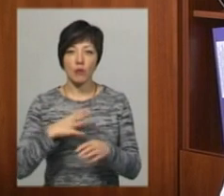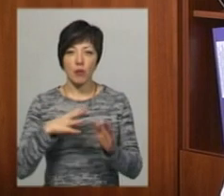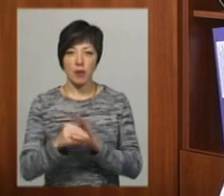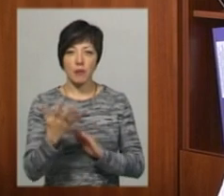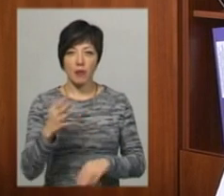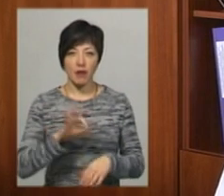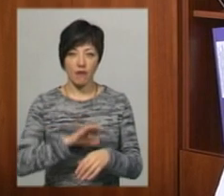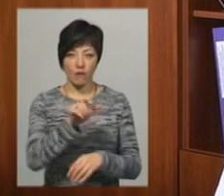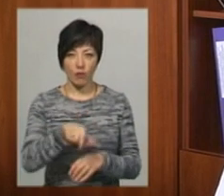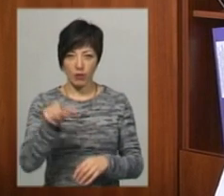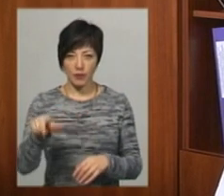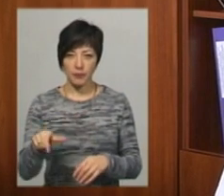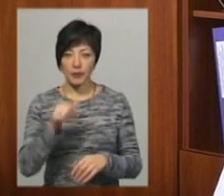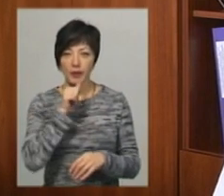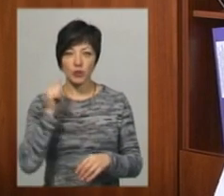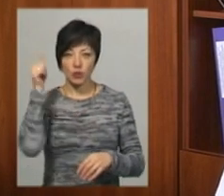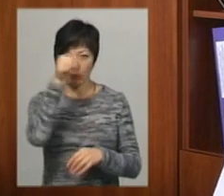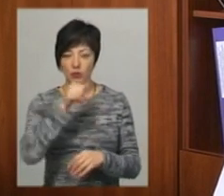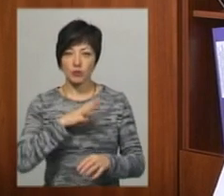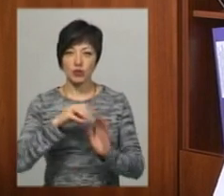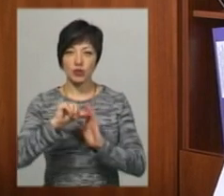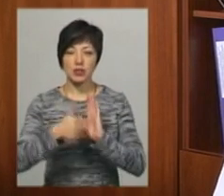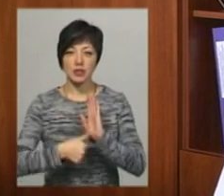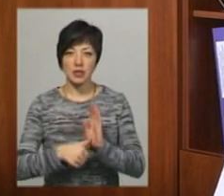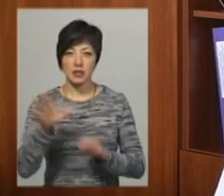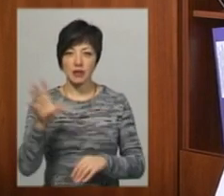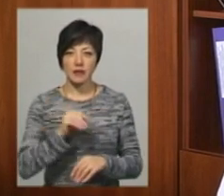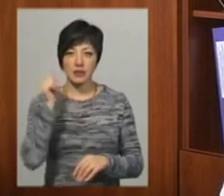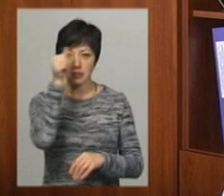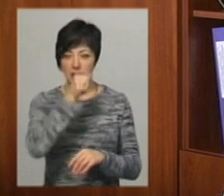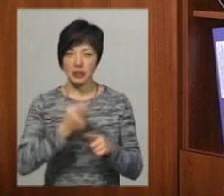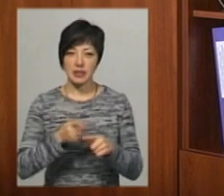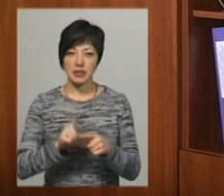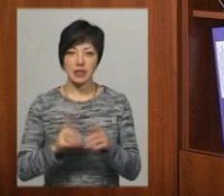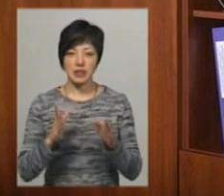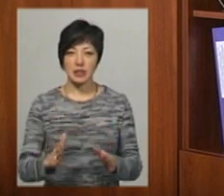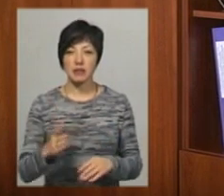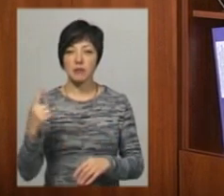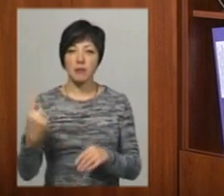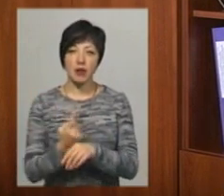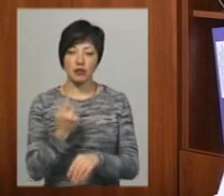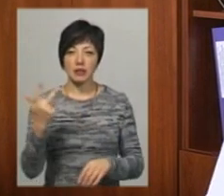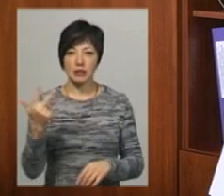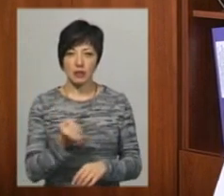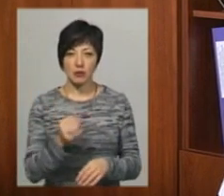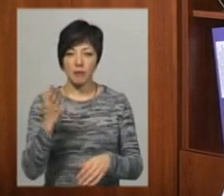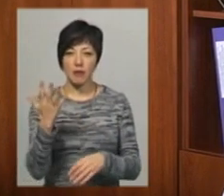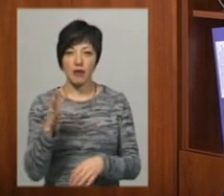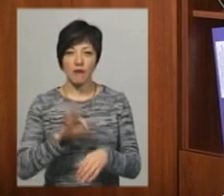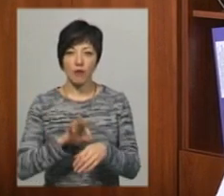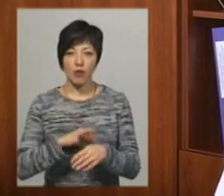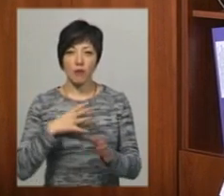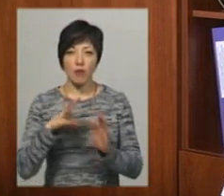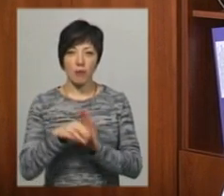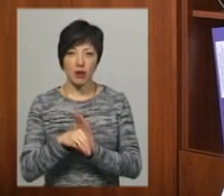хворих. В минулому році їх було 16 за весь рік. А це вже тільки за перших три тижні 5 хворих померло